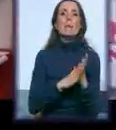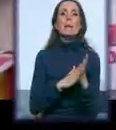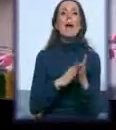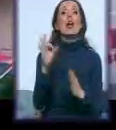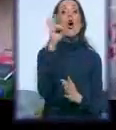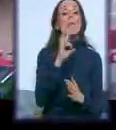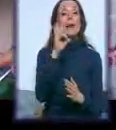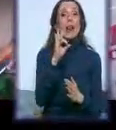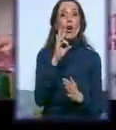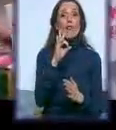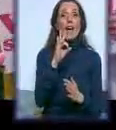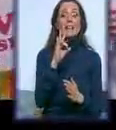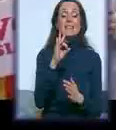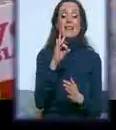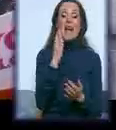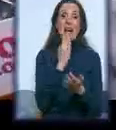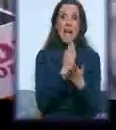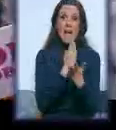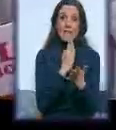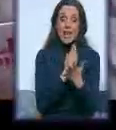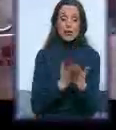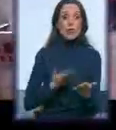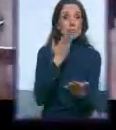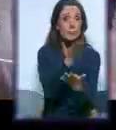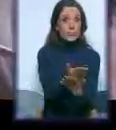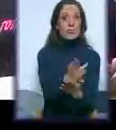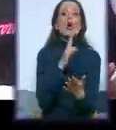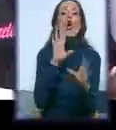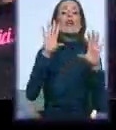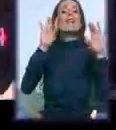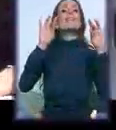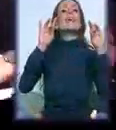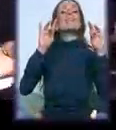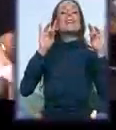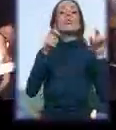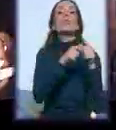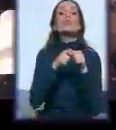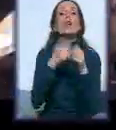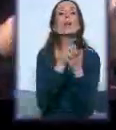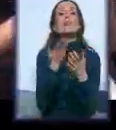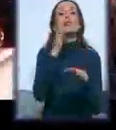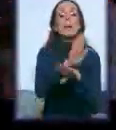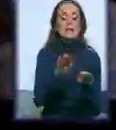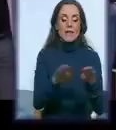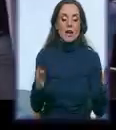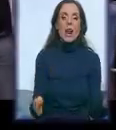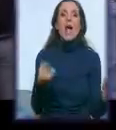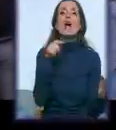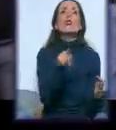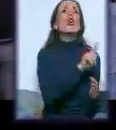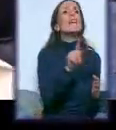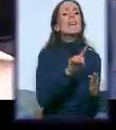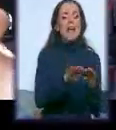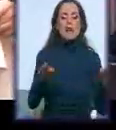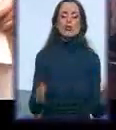već izašao sa predlogom koji će se deset udruženja predstaviti na štandu. To nije štand opštine, to je štand partnerstva. Udruženja, jer